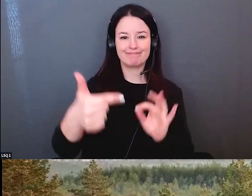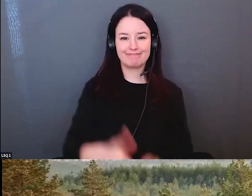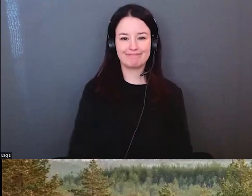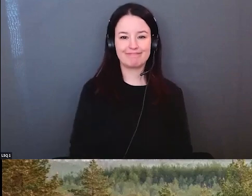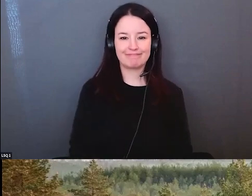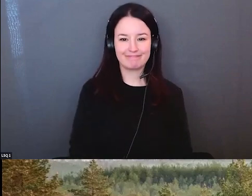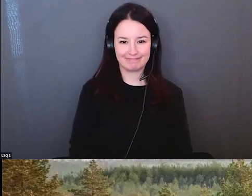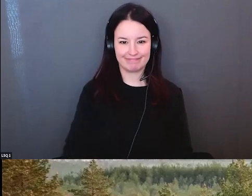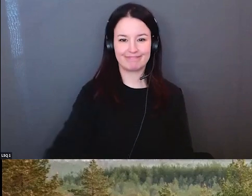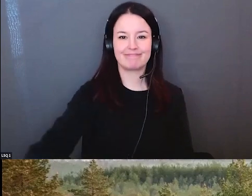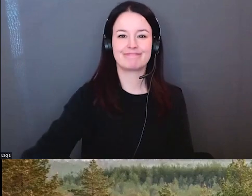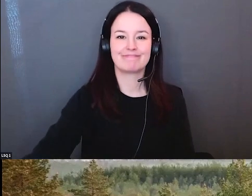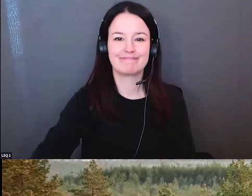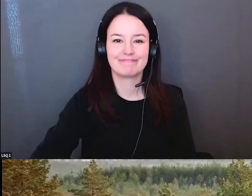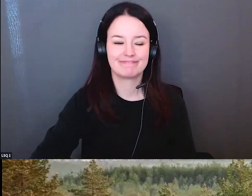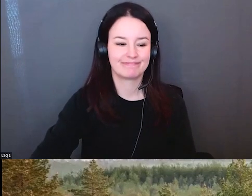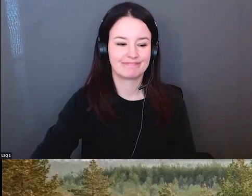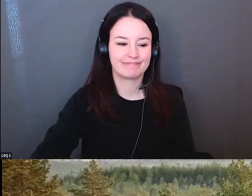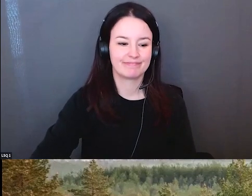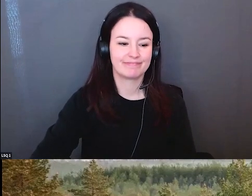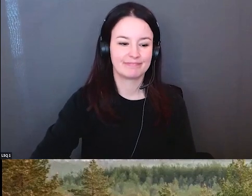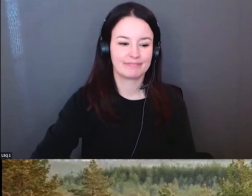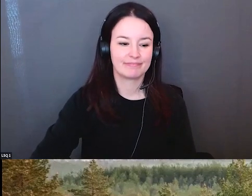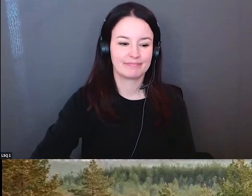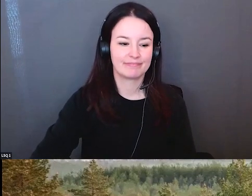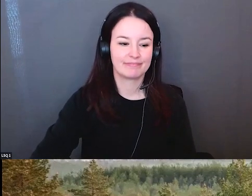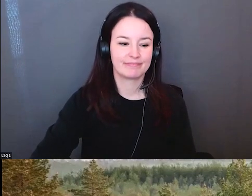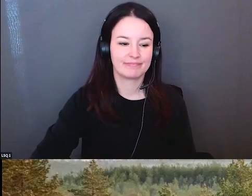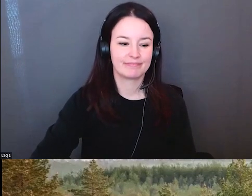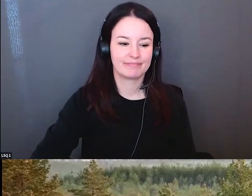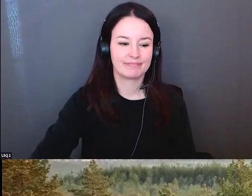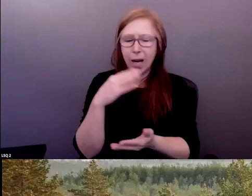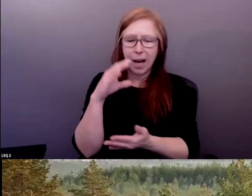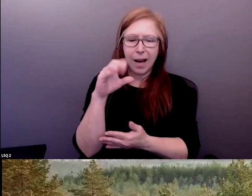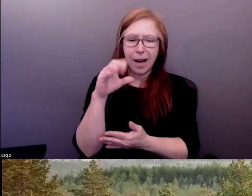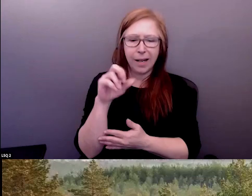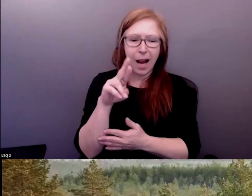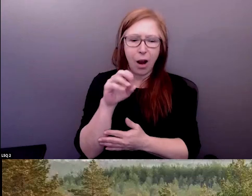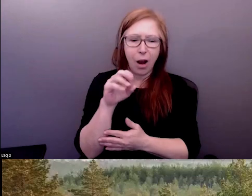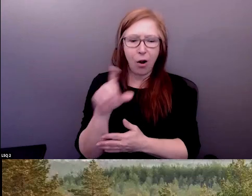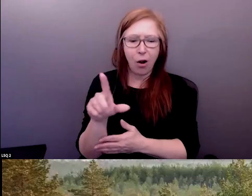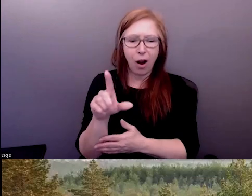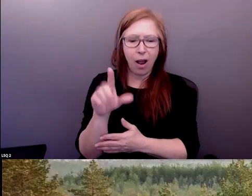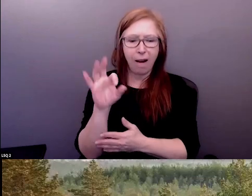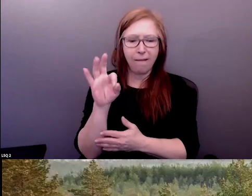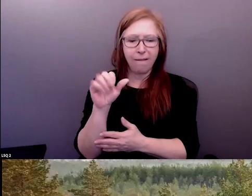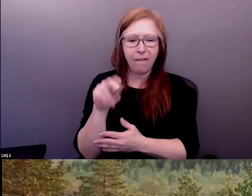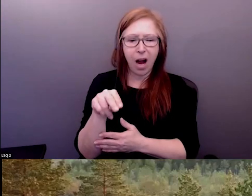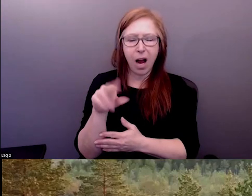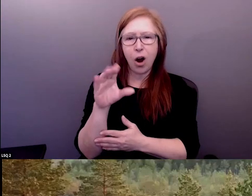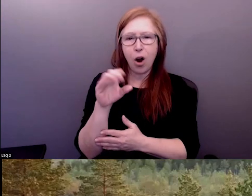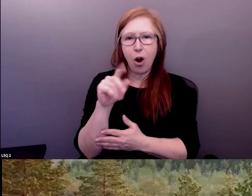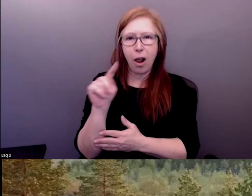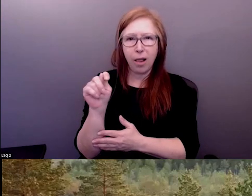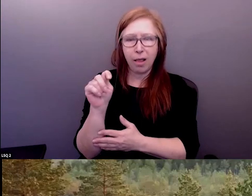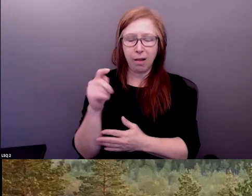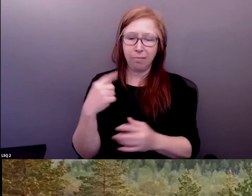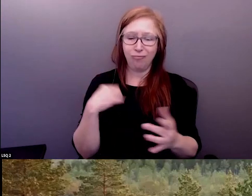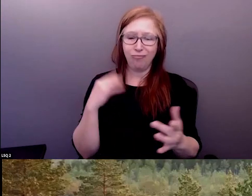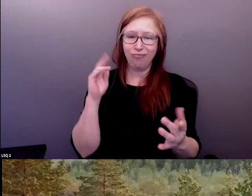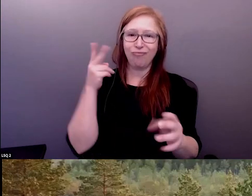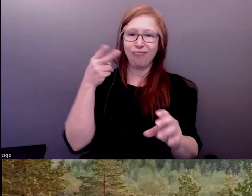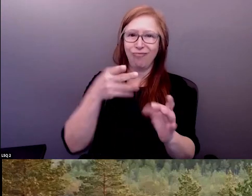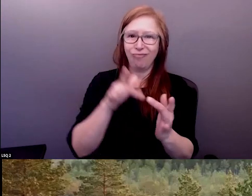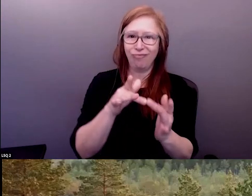de la collègue et puis on va revenir sur l'introduction de